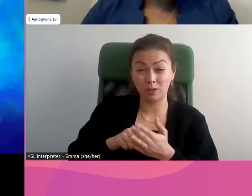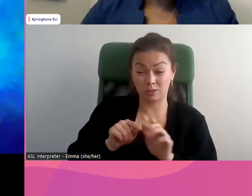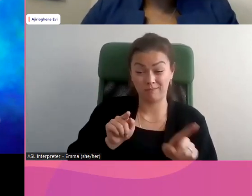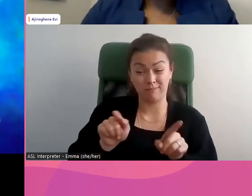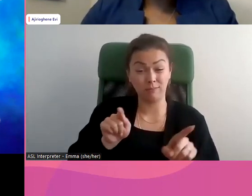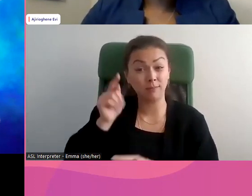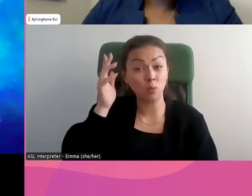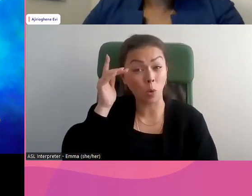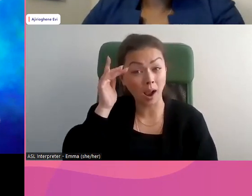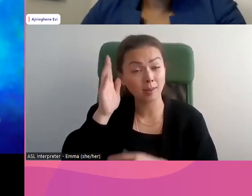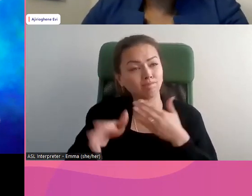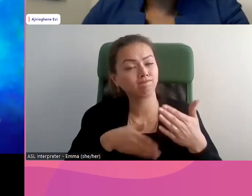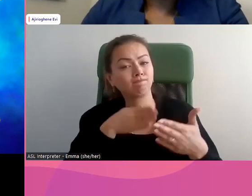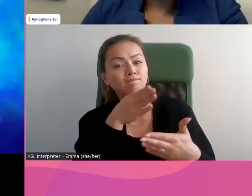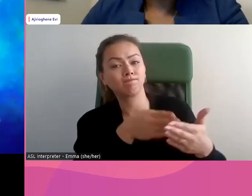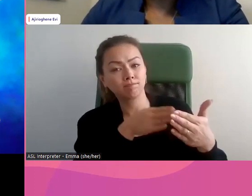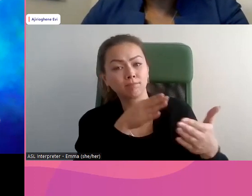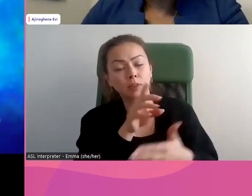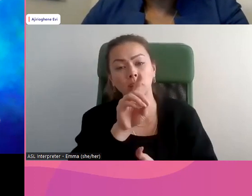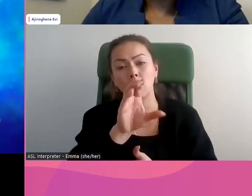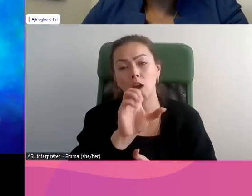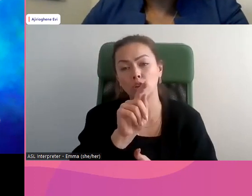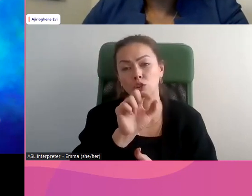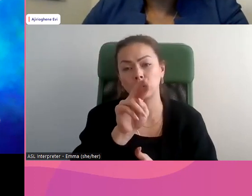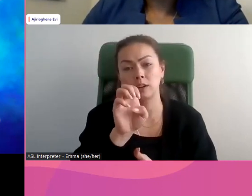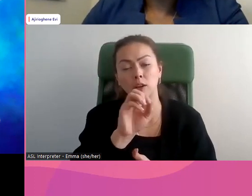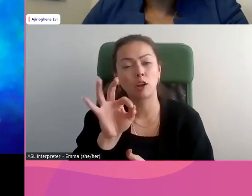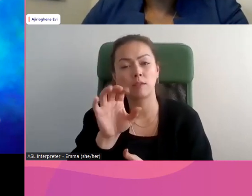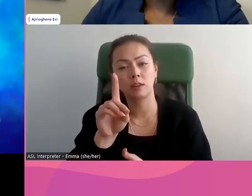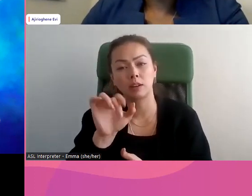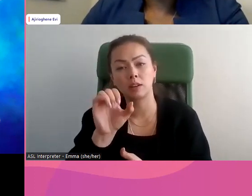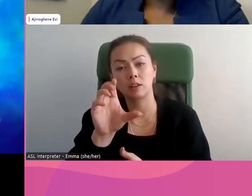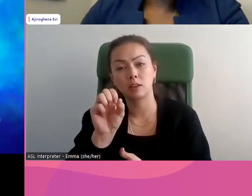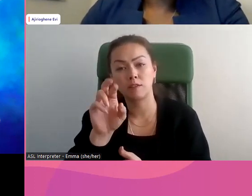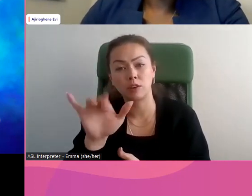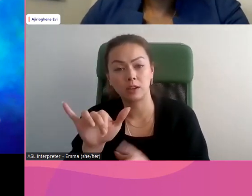la doctrine de la découverte et reconnaître les terres et la souveraineté autochtone.